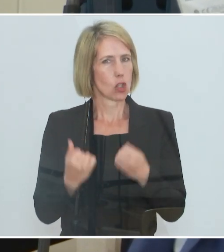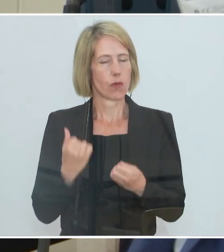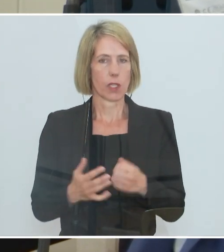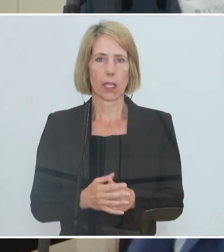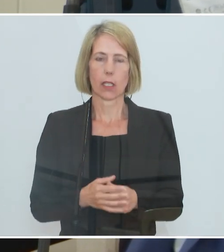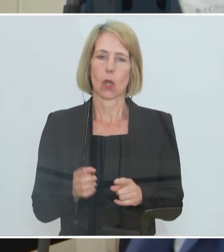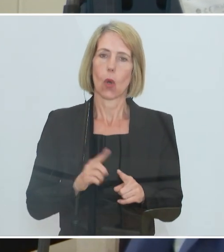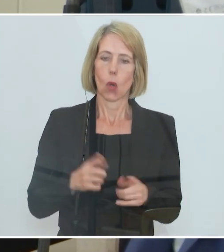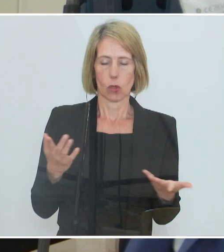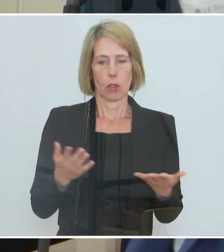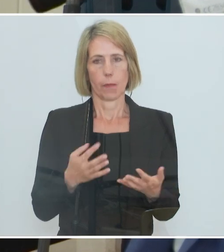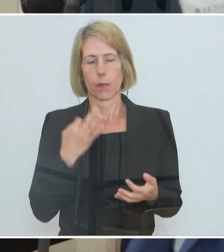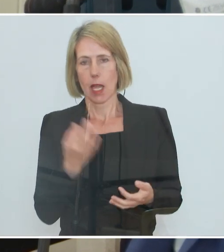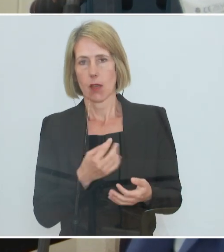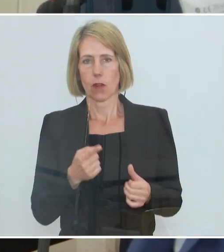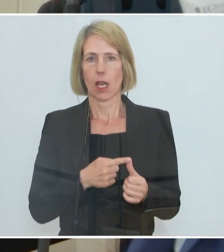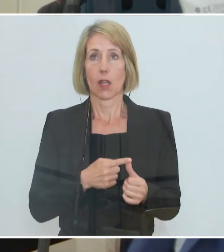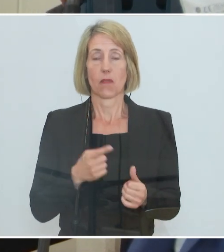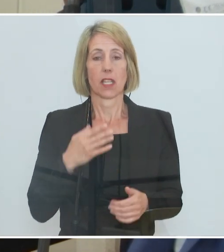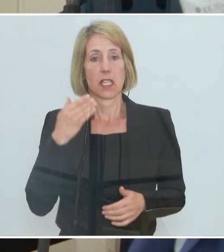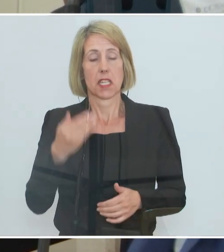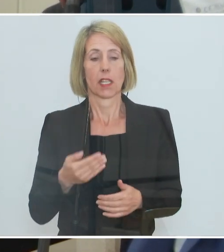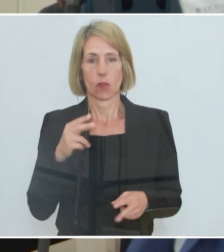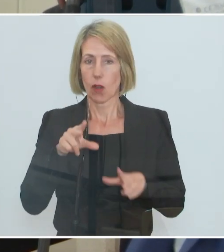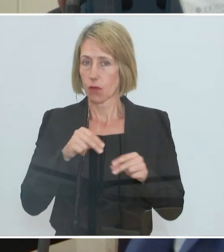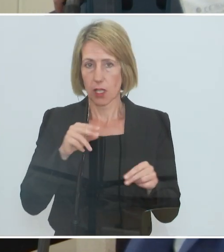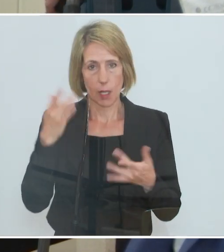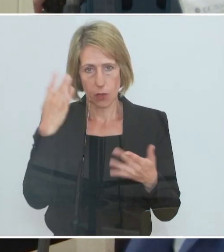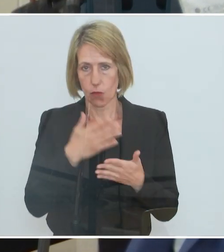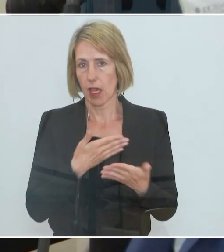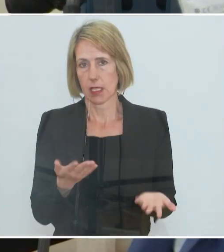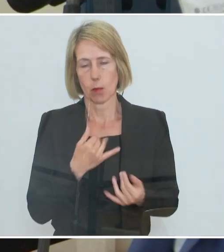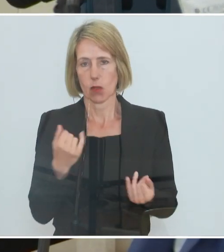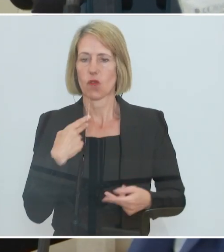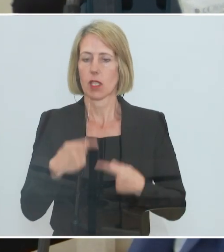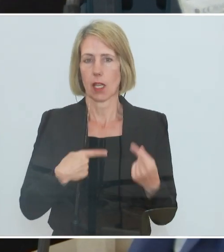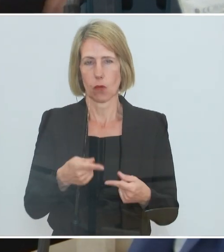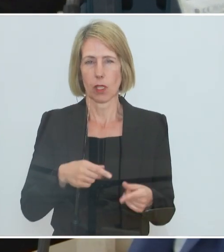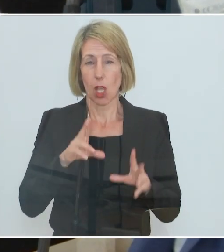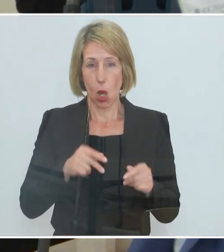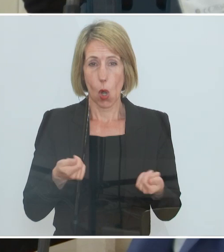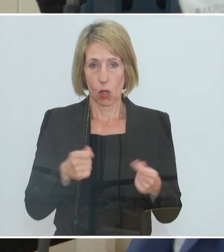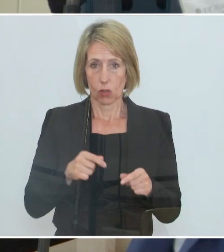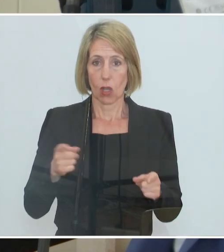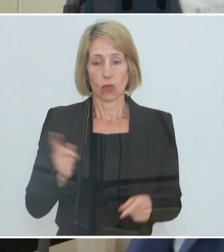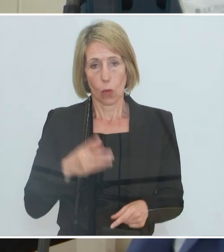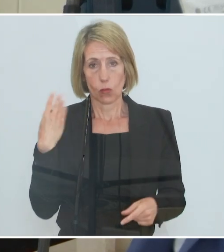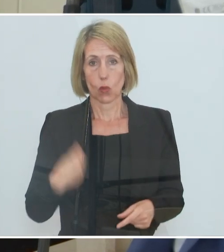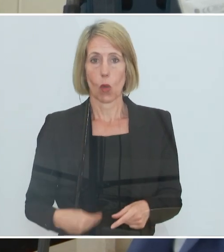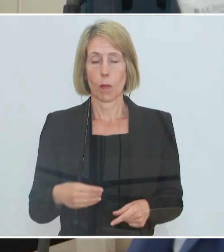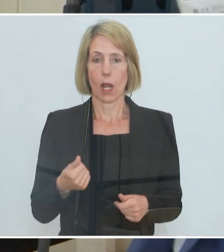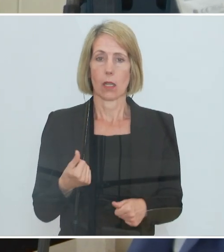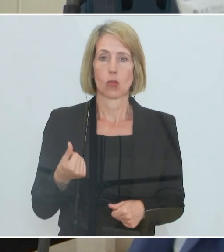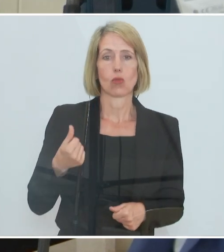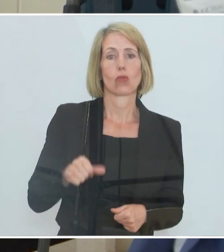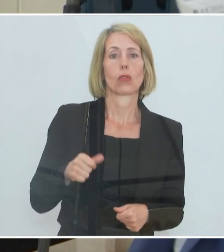ein weiterer Lockdown kommen würde, es weiß ja momentan noch niemand, wie es im Herbst weitergeht, wären die zusätzlichen Arbeitslosen oder zusätzlichen Menschen, die dann